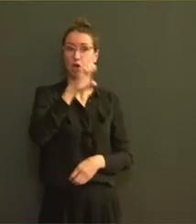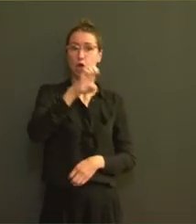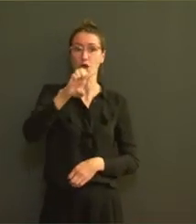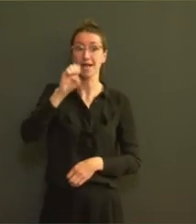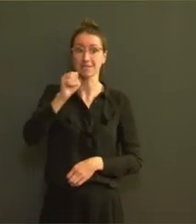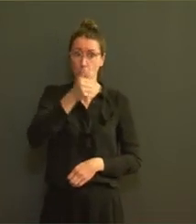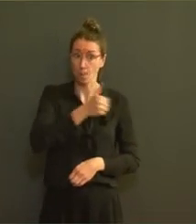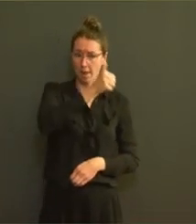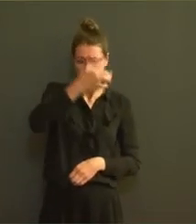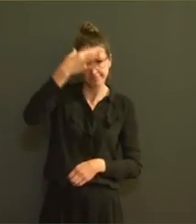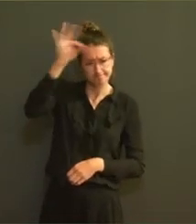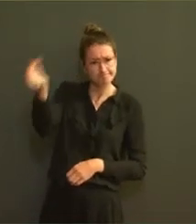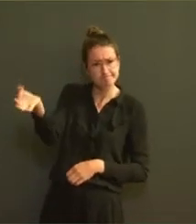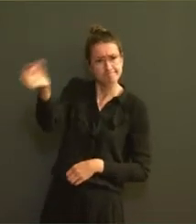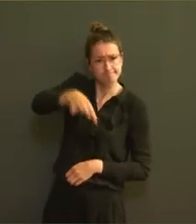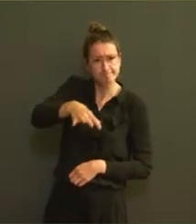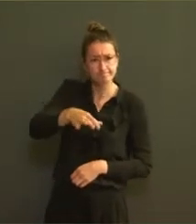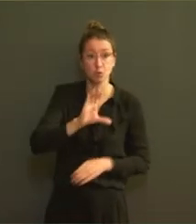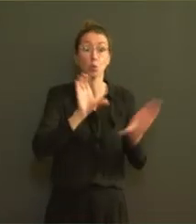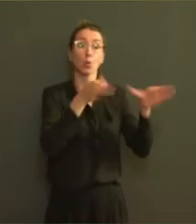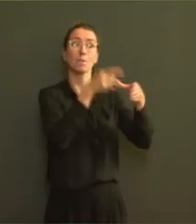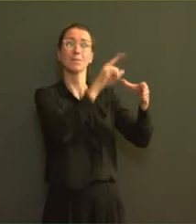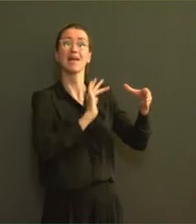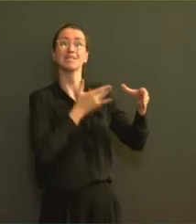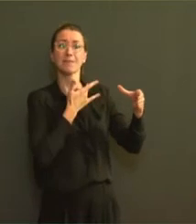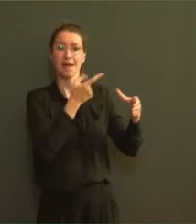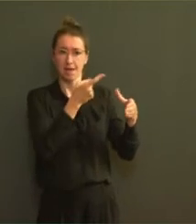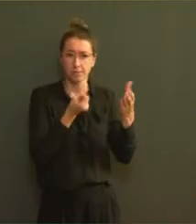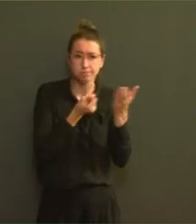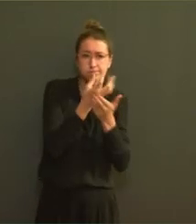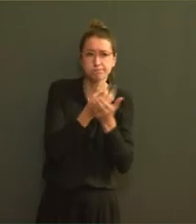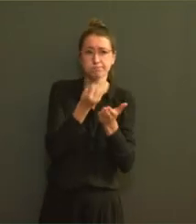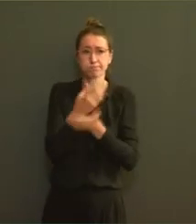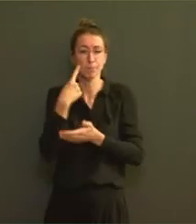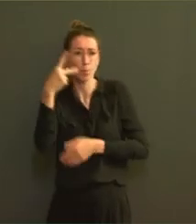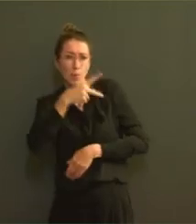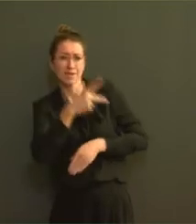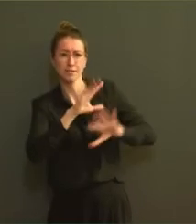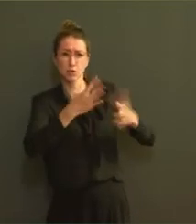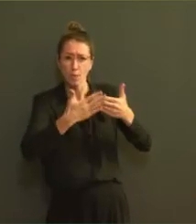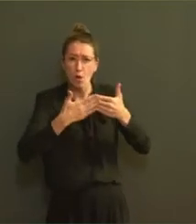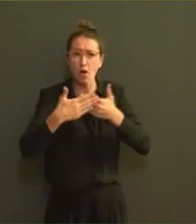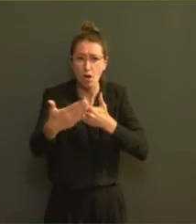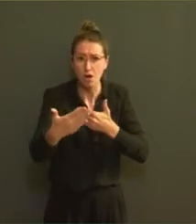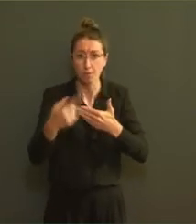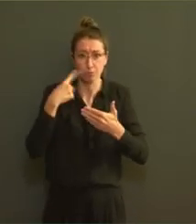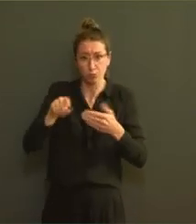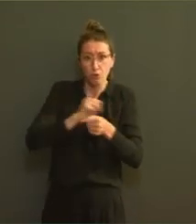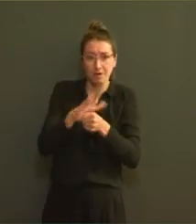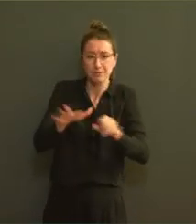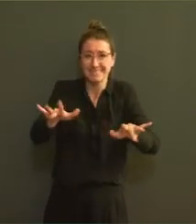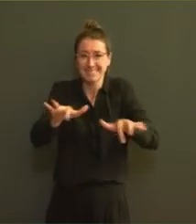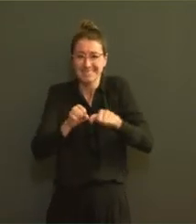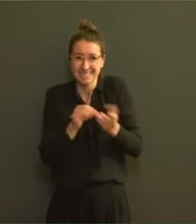'est le groupe d'experts multidisciplinaires qui accompagne les autorités pour la sortie de crise. Cette campagne a pu également s'appuyer sur des contributions